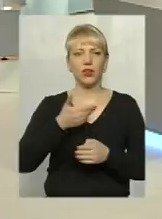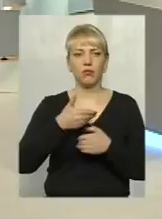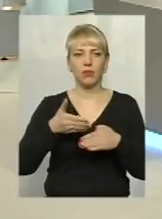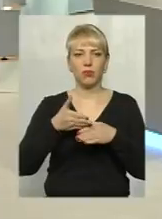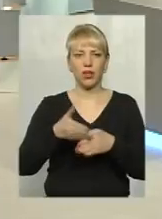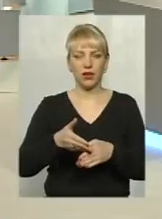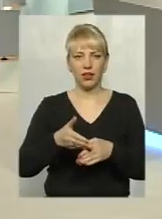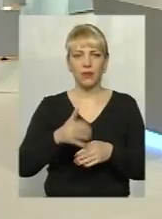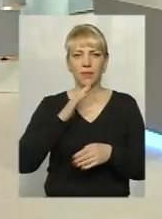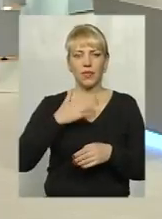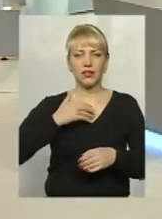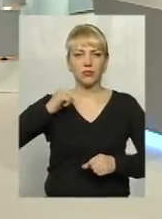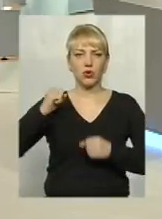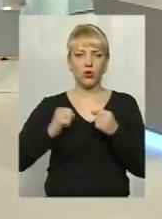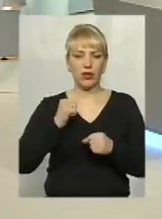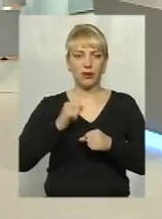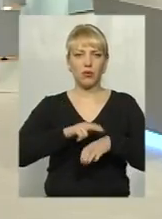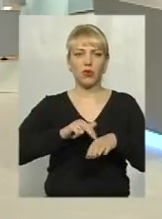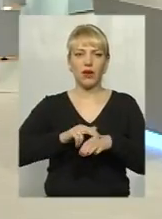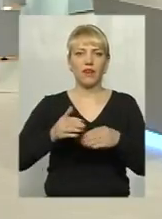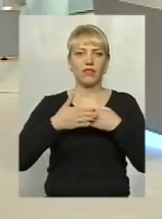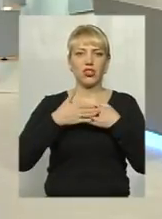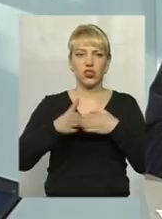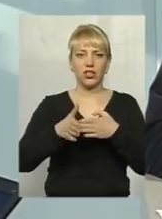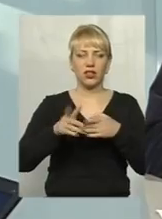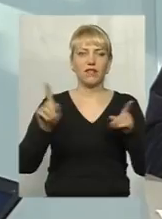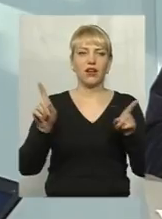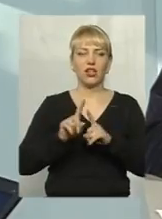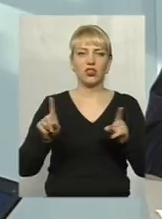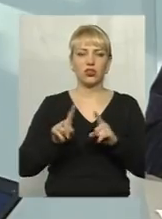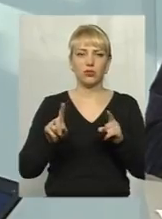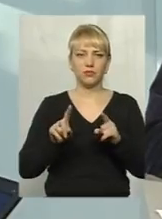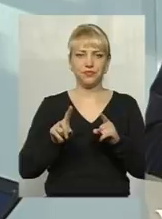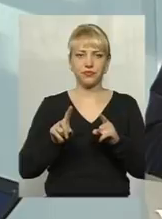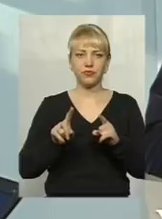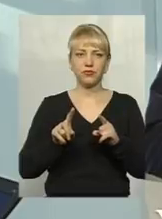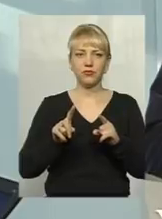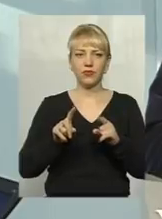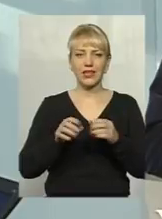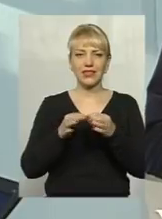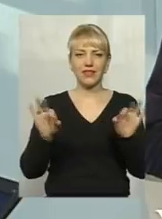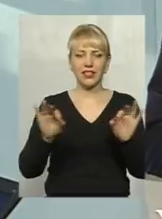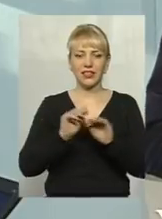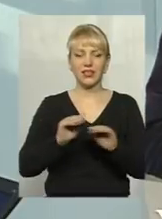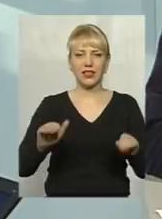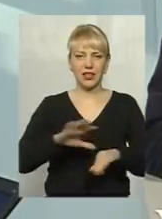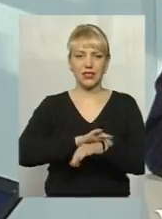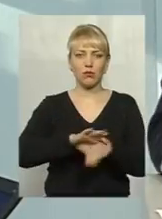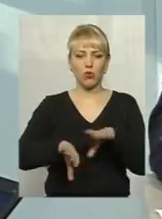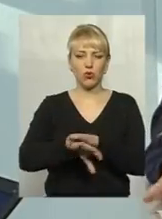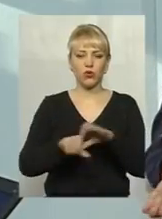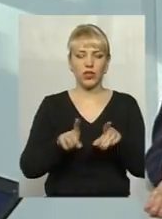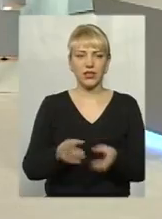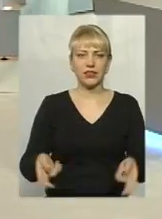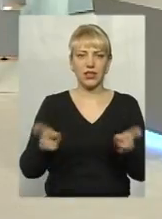нашим колегам-правоохоронцям відчинити двері для того, щоб, скажімо так, звільнити дітей з того полону, яку залишила